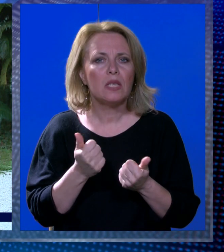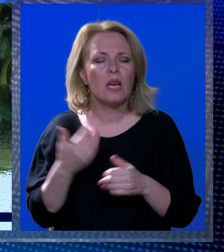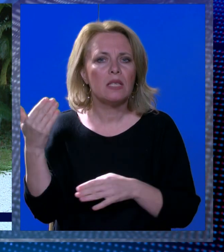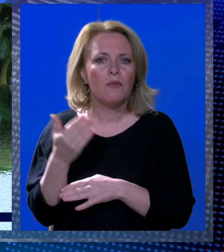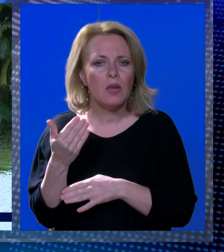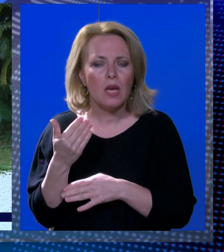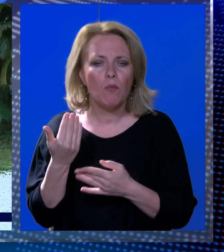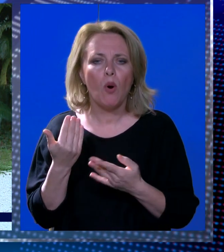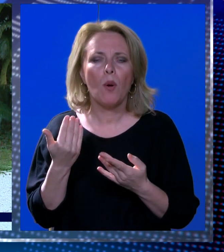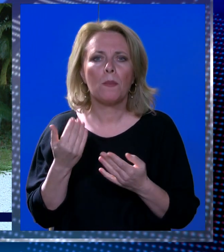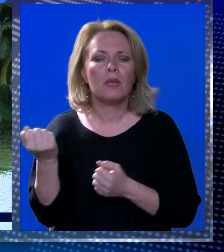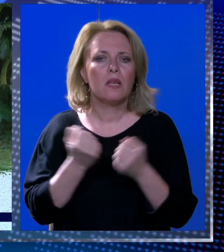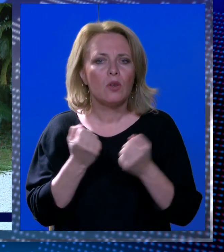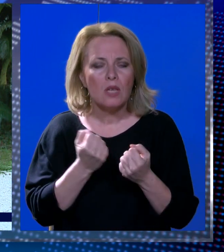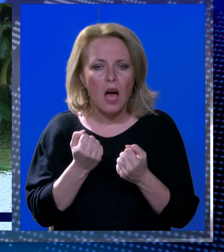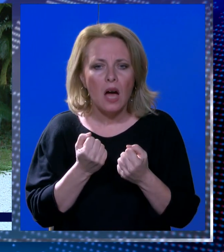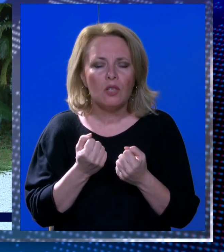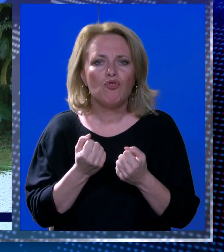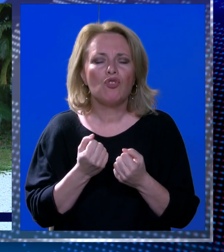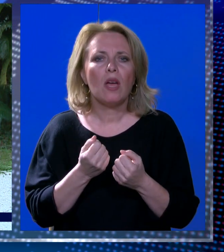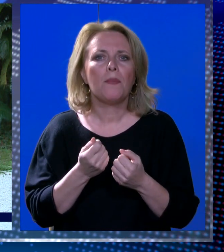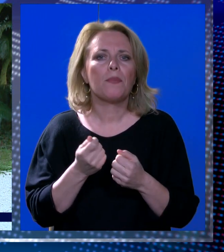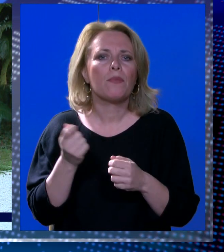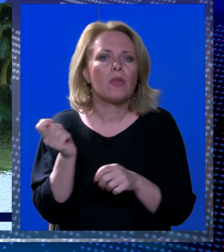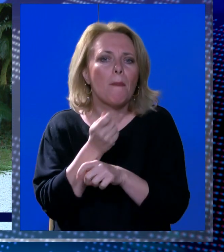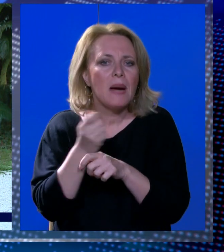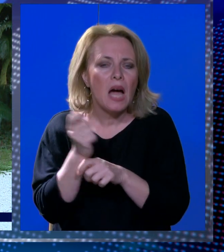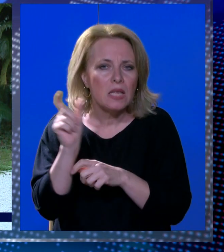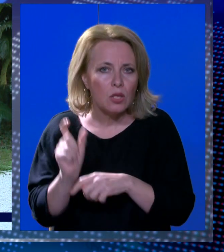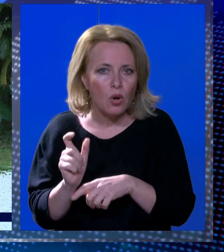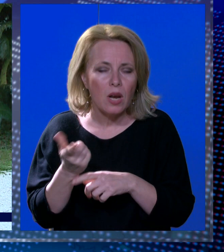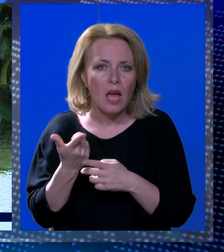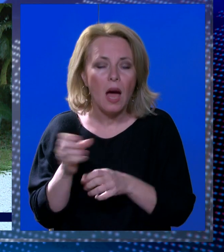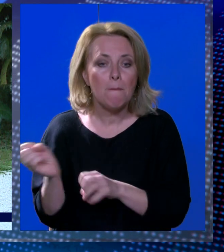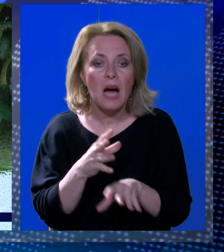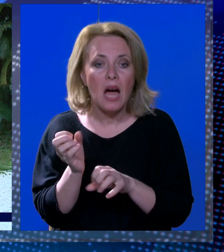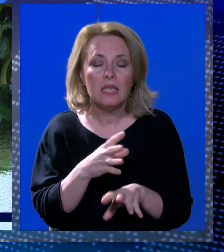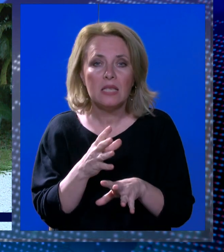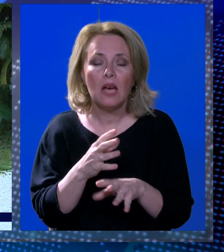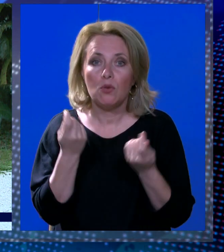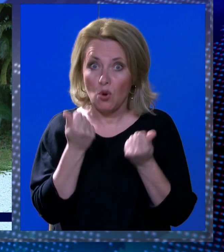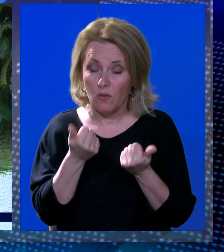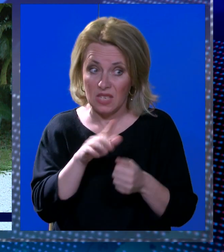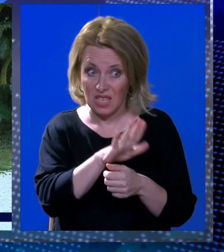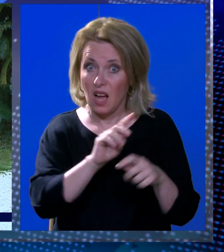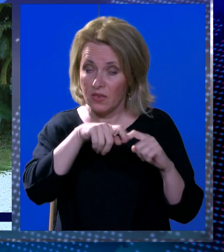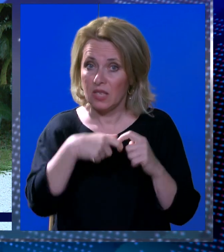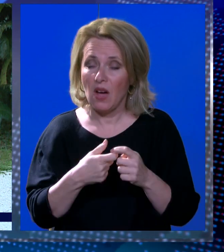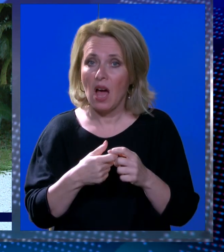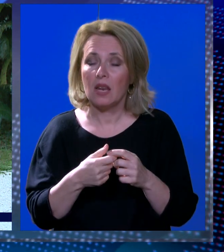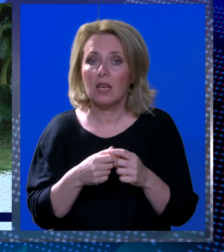firmu, za vozače, za meštre, za materija, eventualno alat, a bacaju pare na nepotrebne stvari